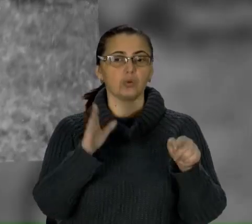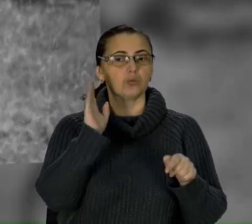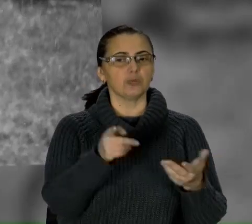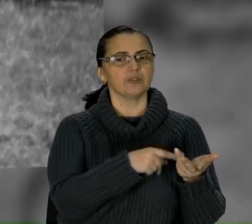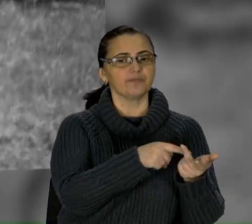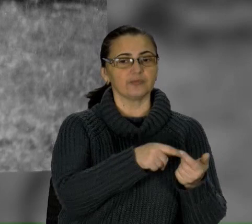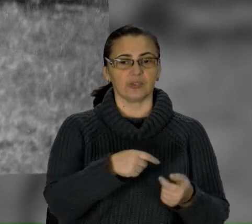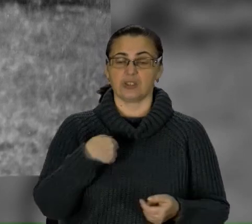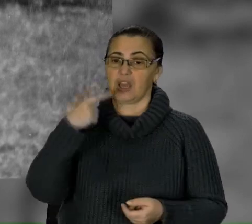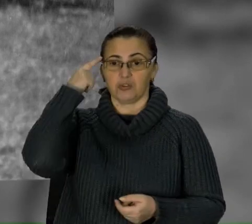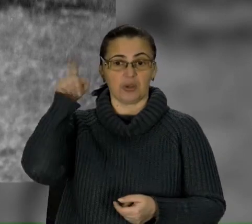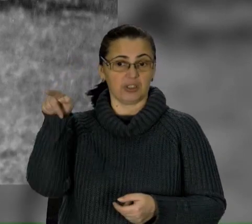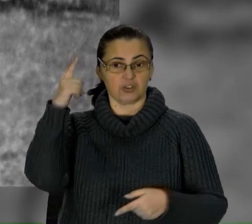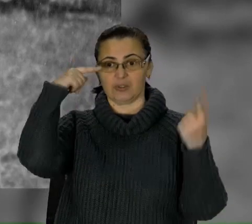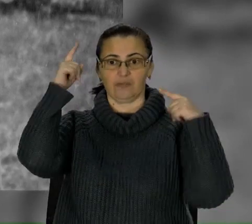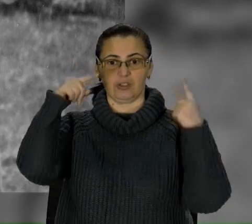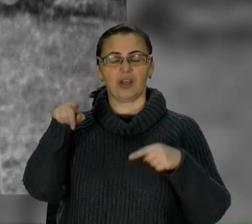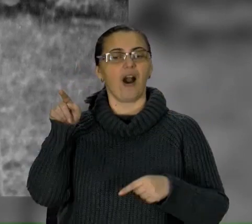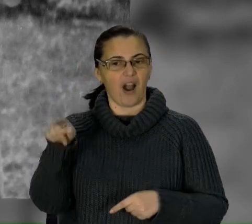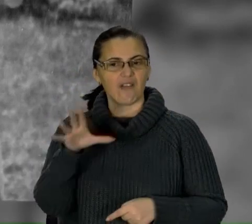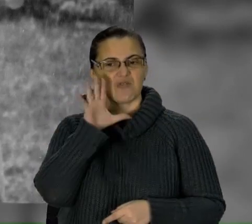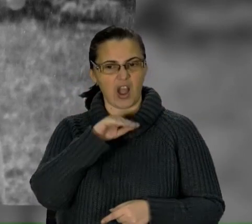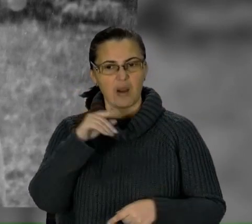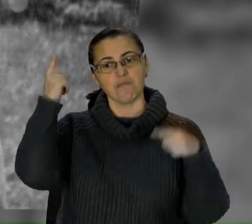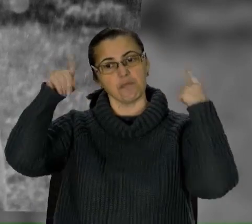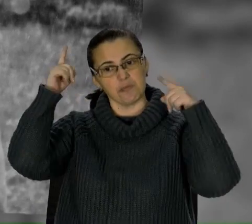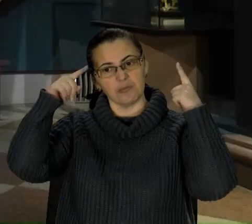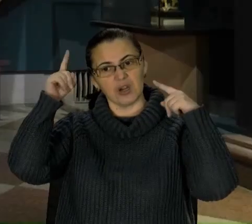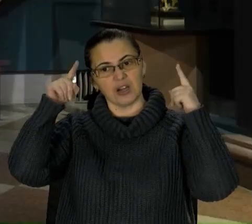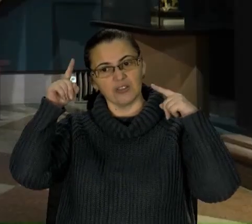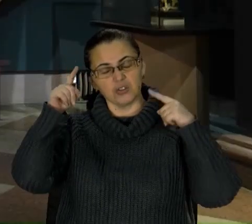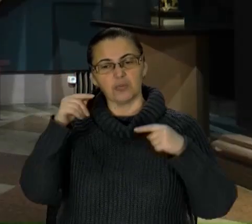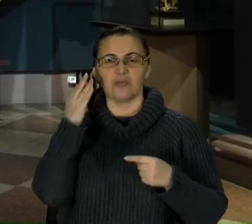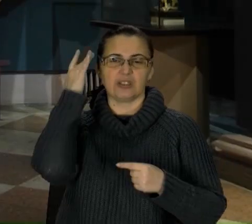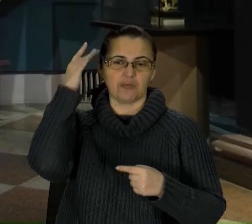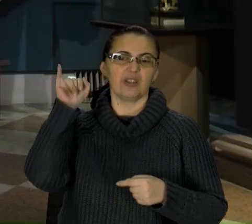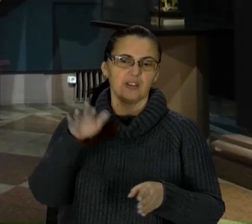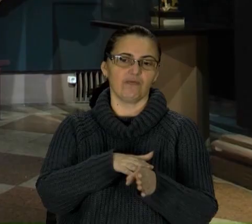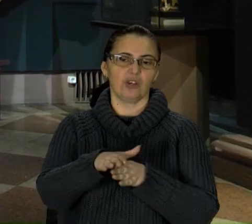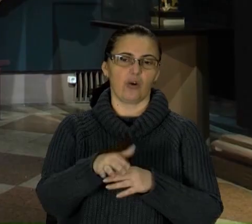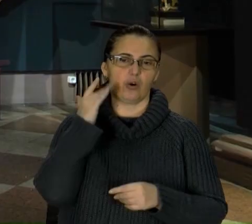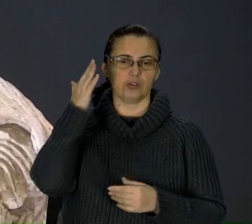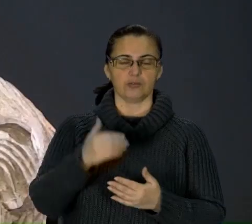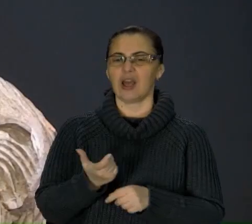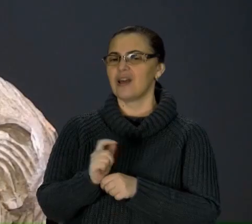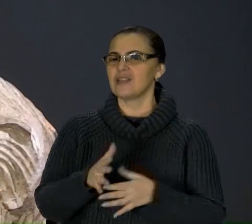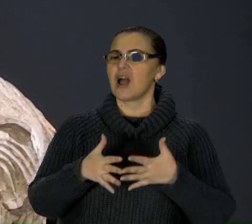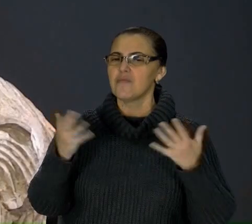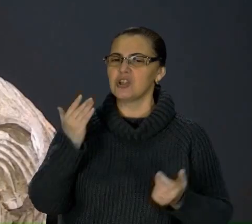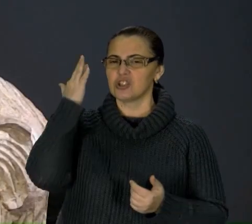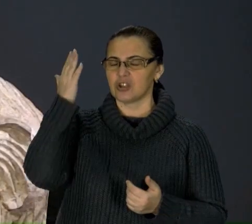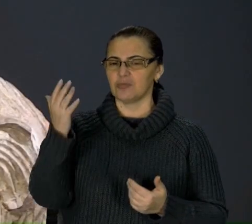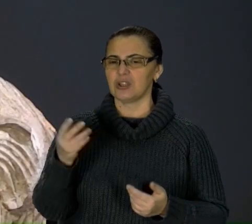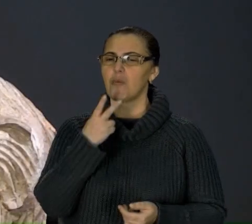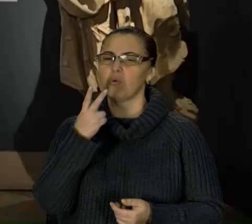правду. Він міг мріяти і міг втілювати ті мрії в життя. Проте його найбільша мрія – побачити врятовані ним